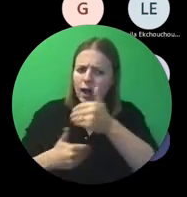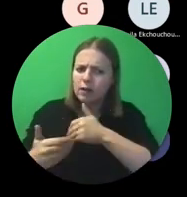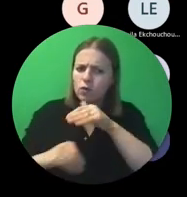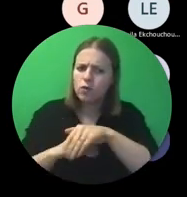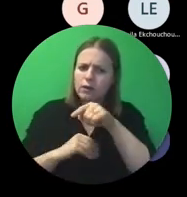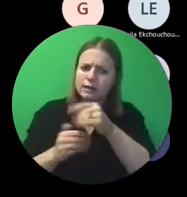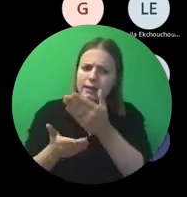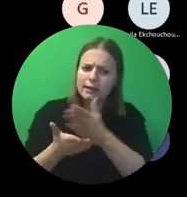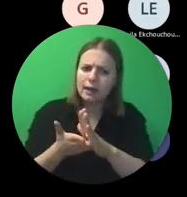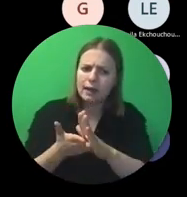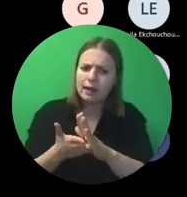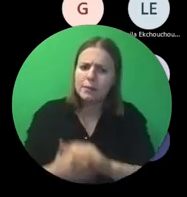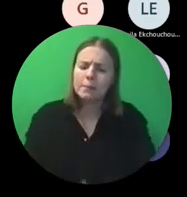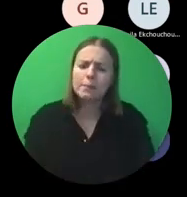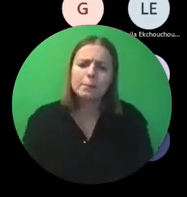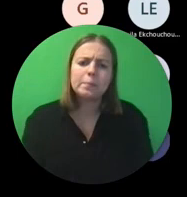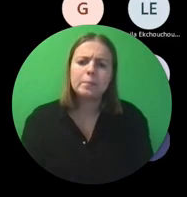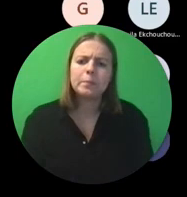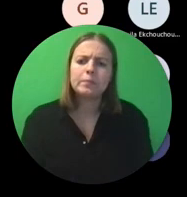vragen?